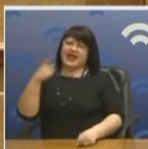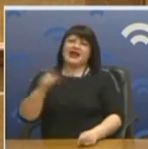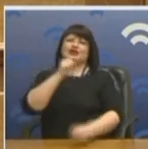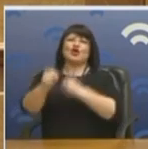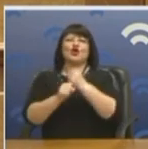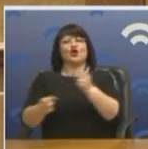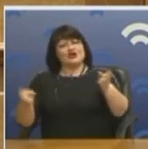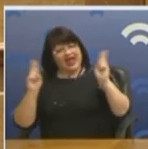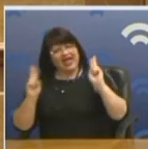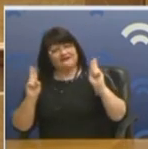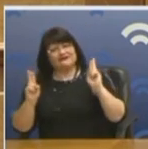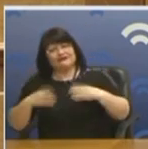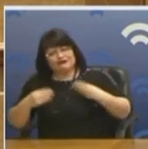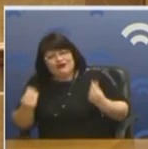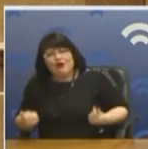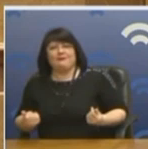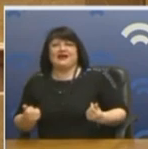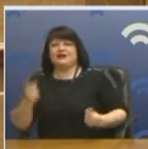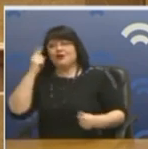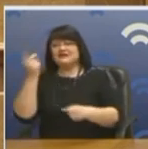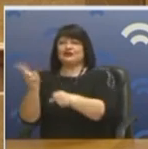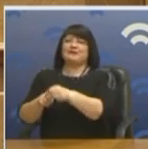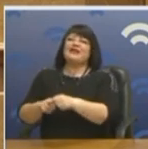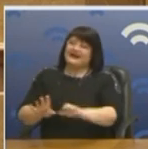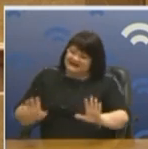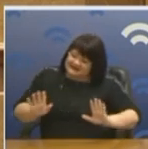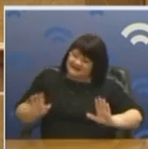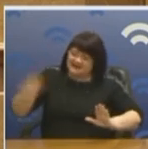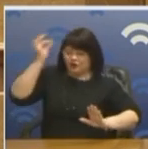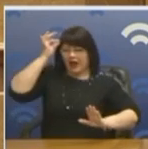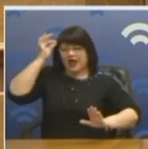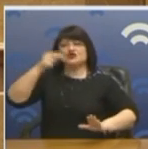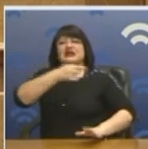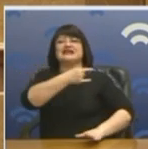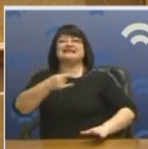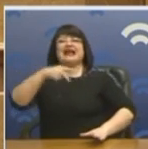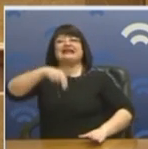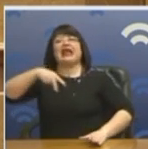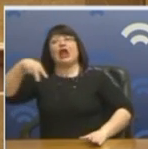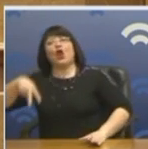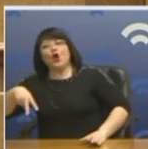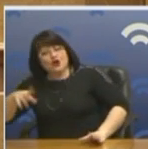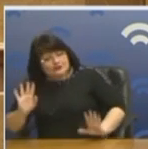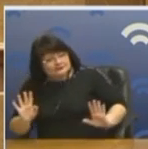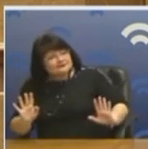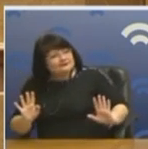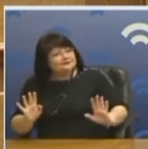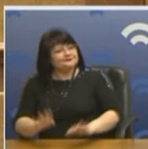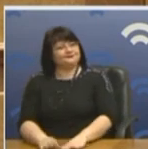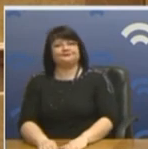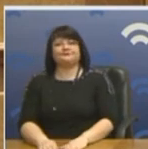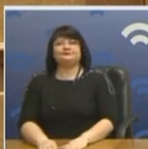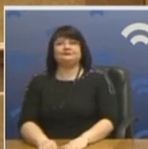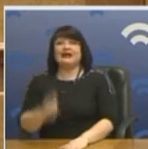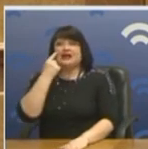ρώσατε τον κύριο Βιλιάρδο και μου απάντησα τον κύριο Βιλιάρδο, δεν πέθανε. Η λογική αυτή πέθανε όμως. Γιατί έχουμε πλέον την εσωστρέφεια στην Ευρωπαϊκή